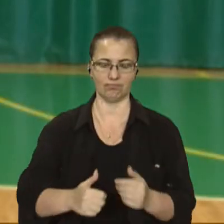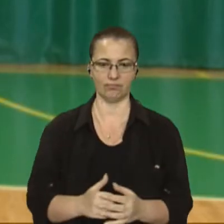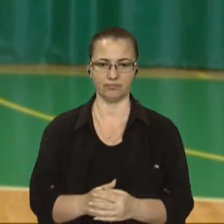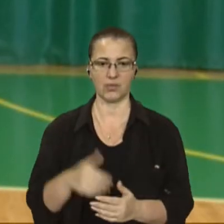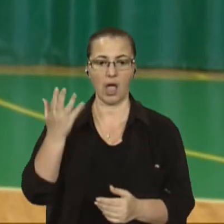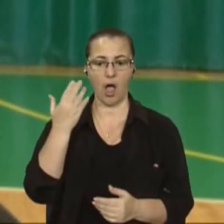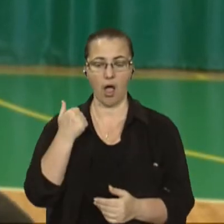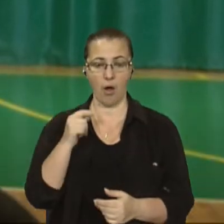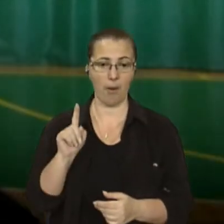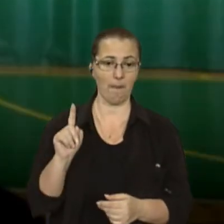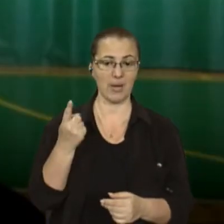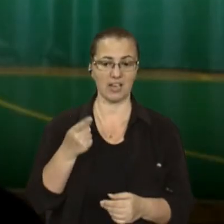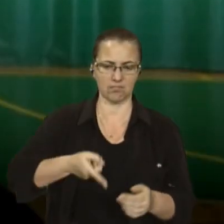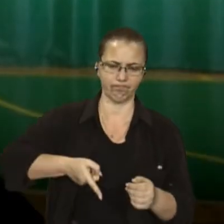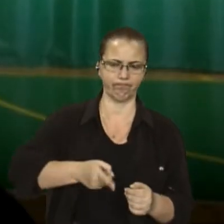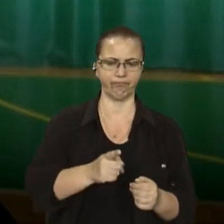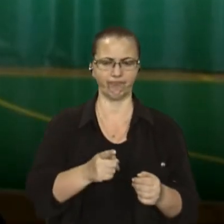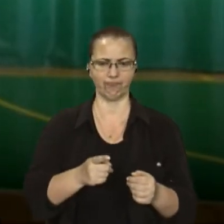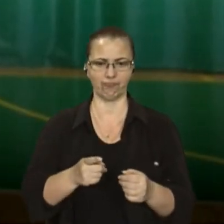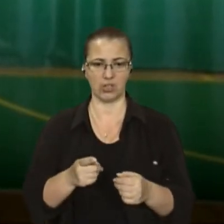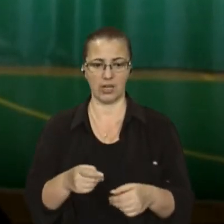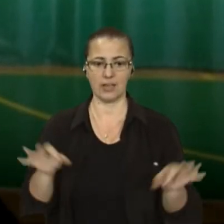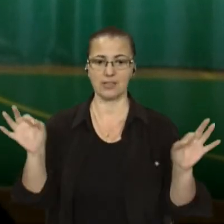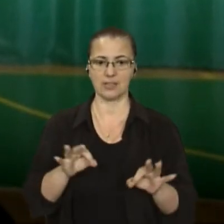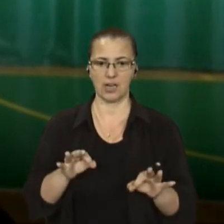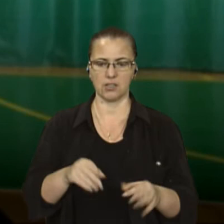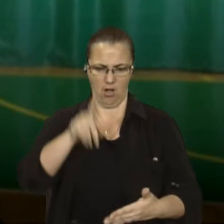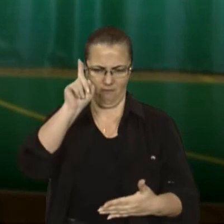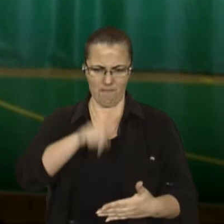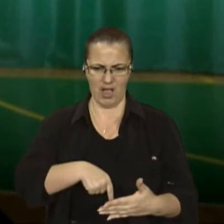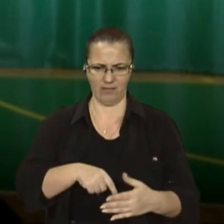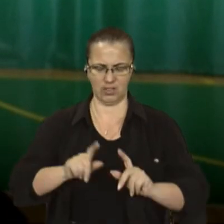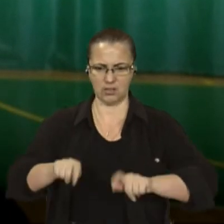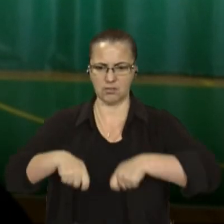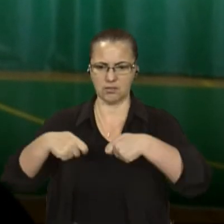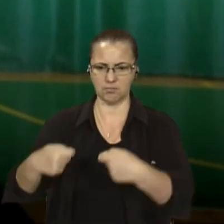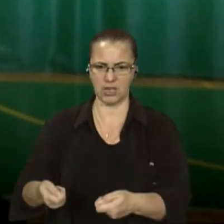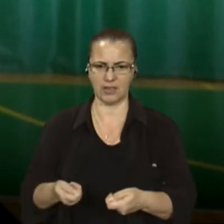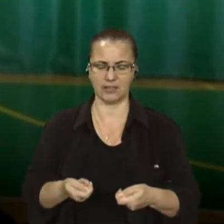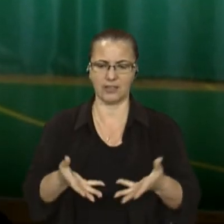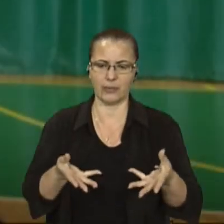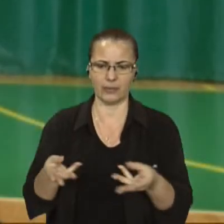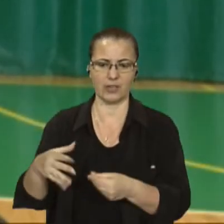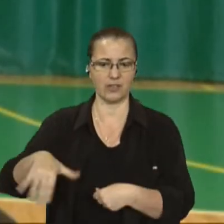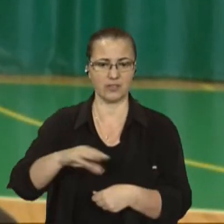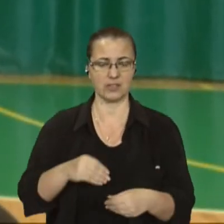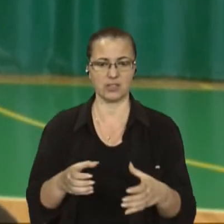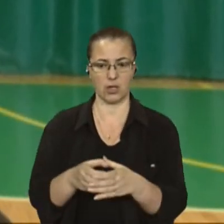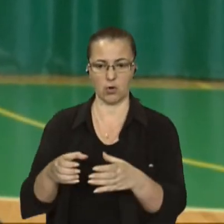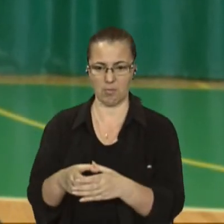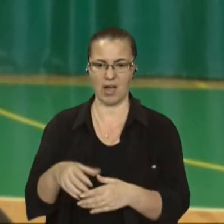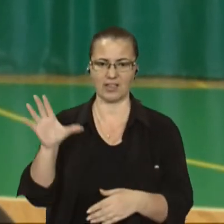Коли забиваєш першими, зразу приходить впевненість всій команді і більше все виходить. Ми,